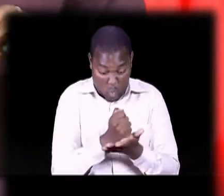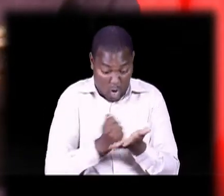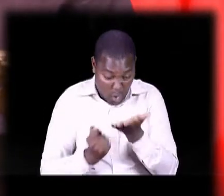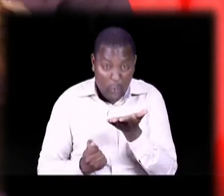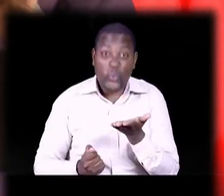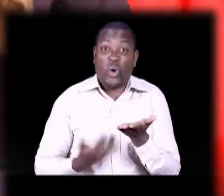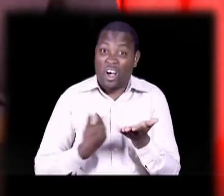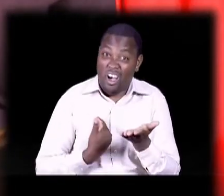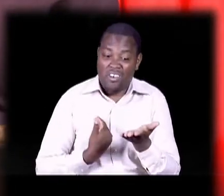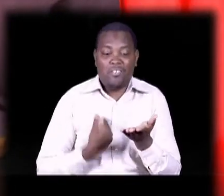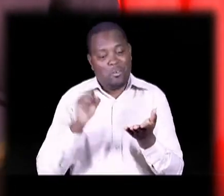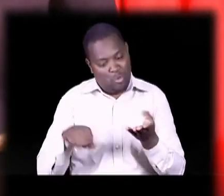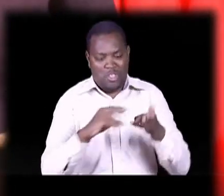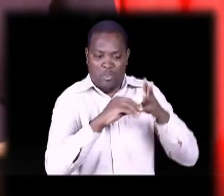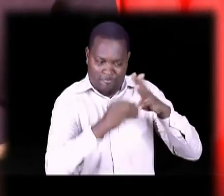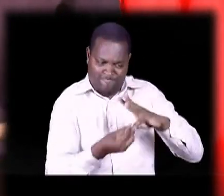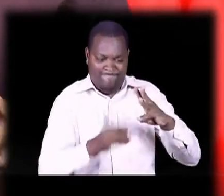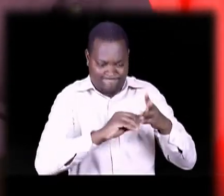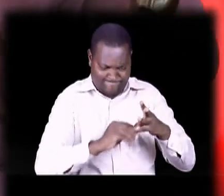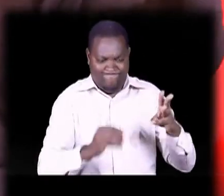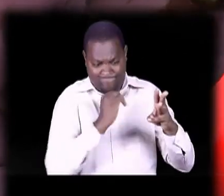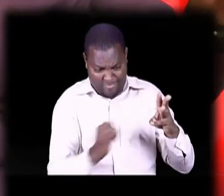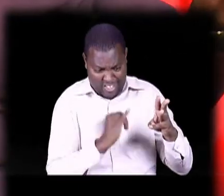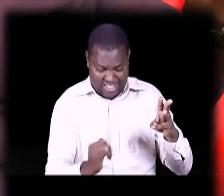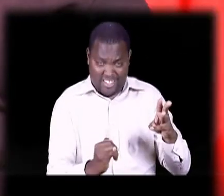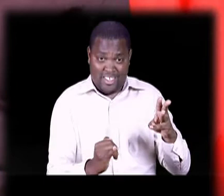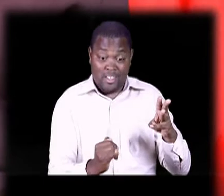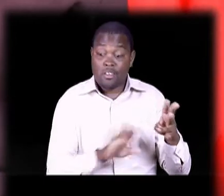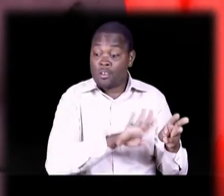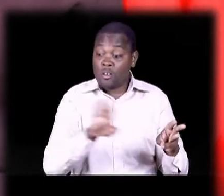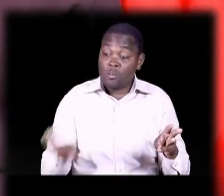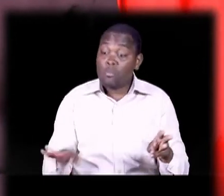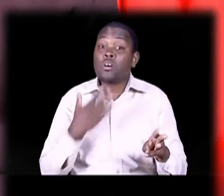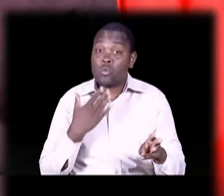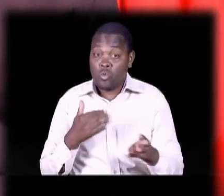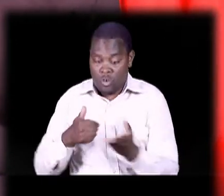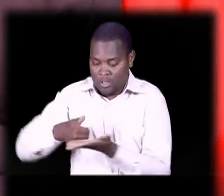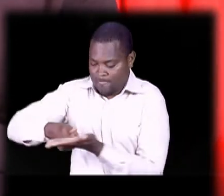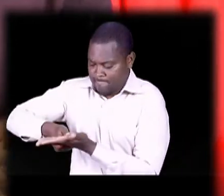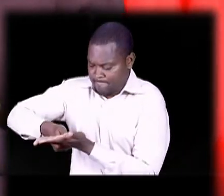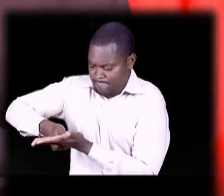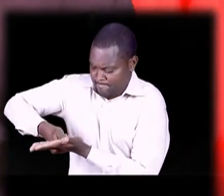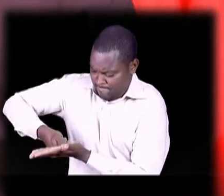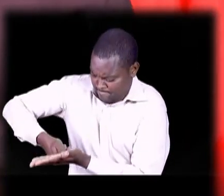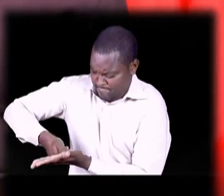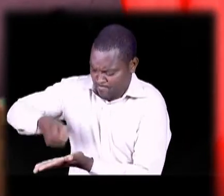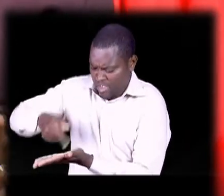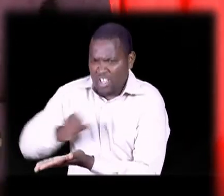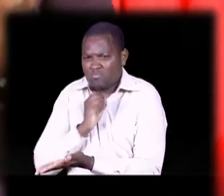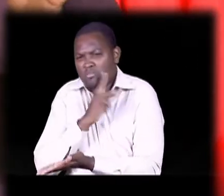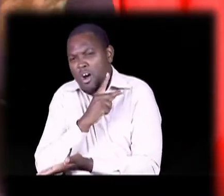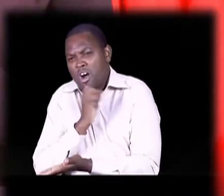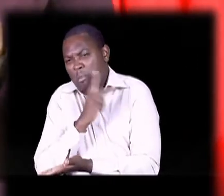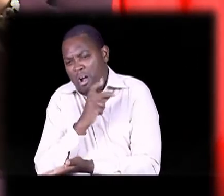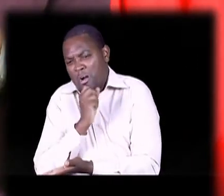Wee Ito aharaka Siku iyo iyo Ukirudi pale Ukiekelea vidole kwa kim Kimzi itapiga kelele